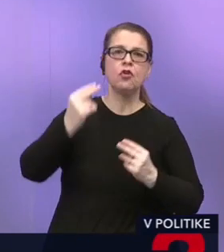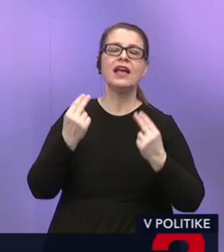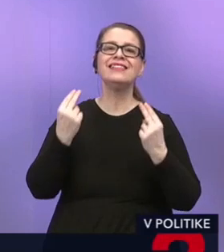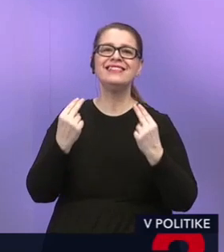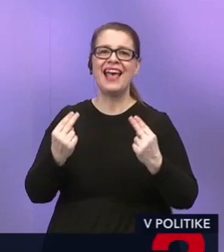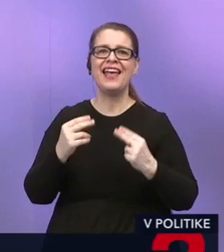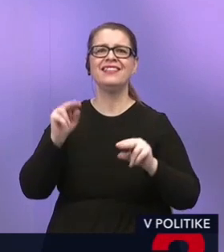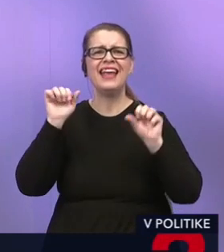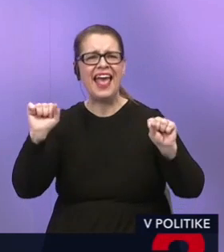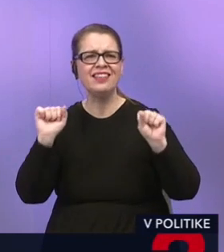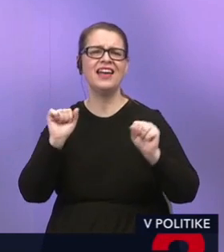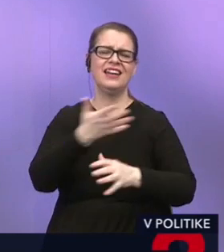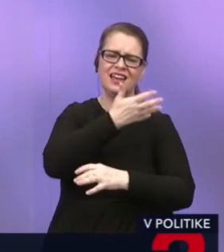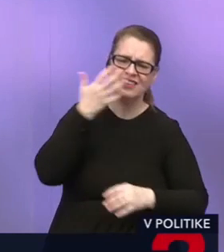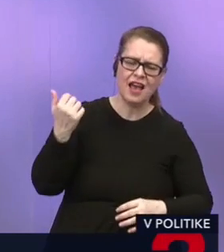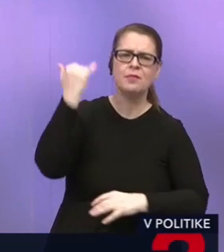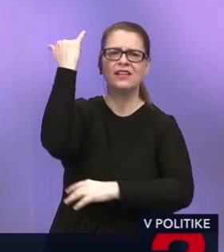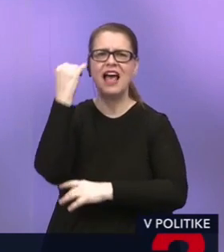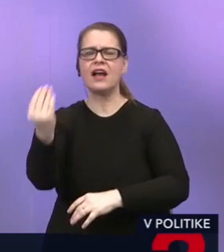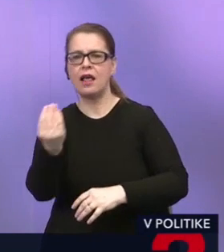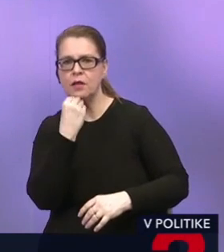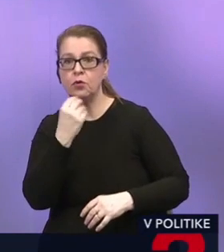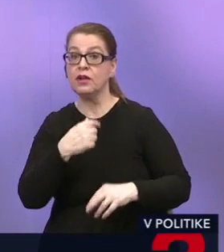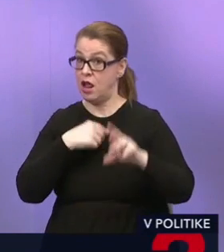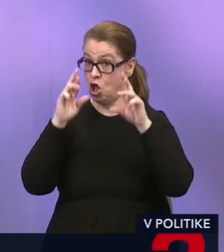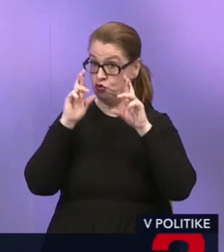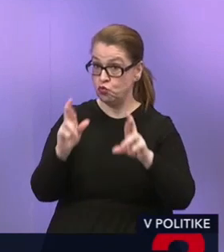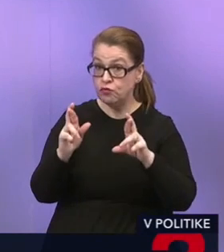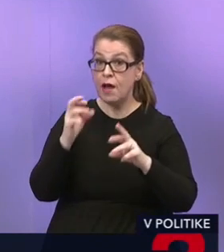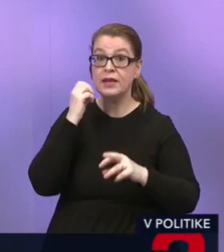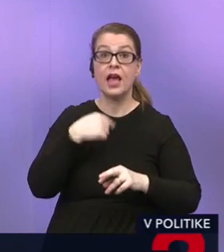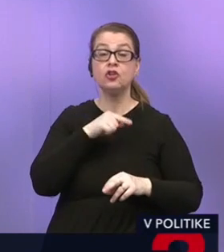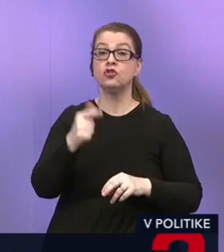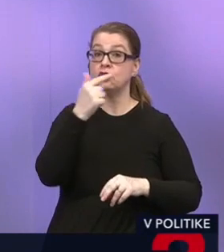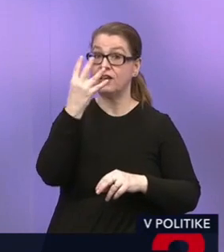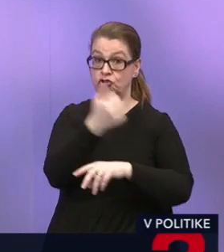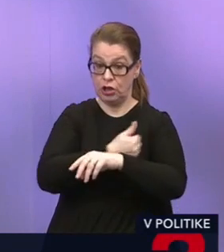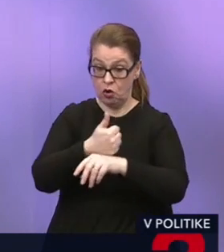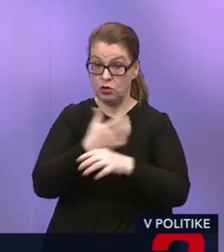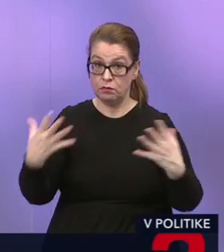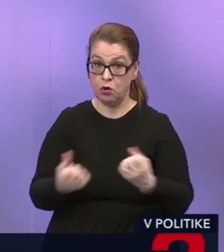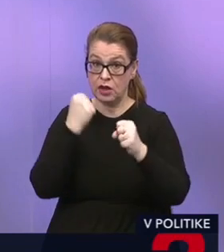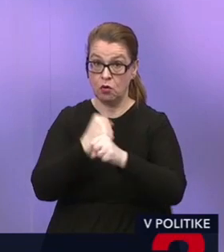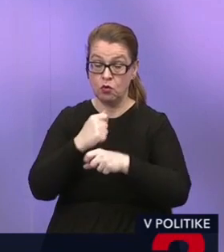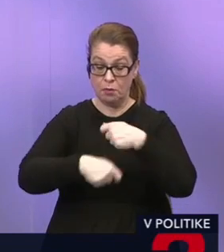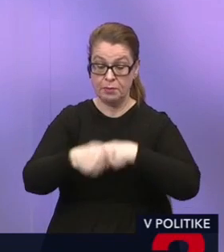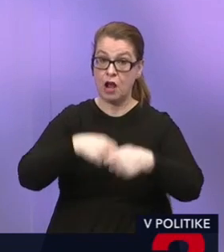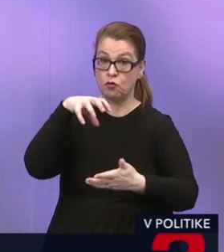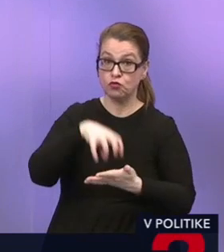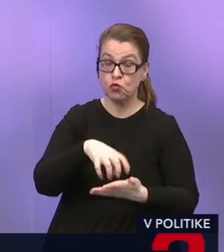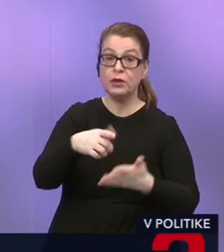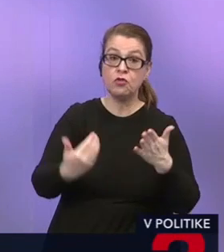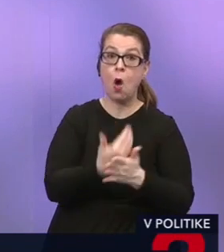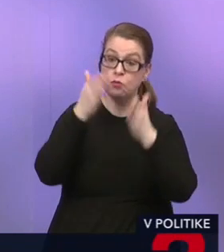energie, plínu, tepla, ale aj základných potravín. A ja dúfam, že ak sa nám do 24 hodín podarilo zriadiť pracovnú skupinu na